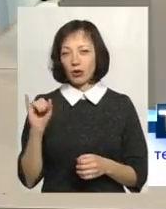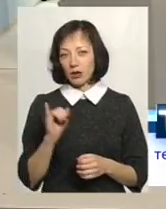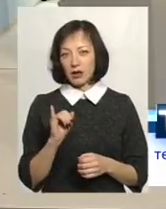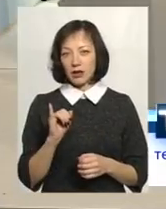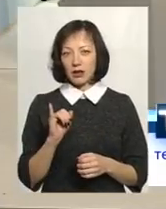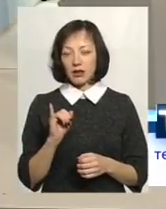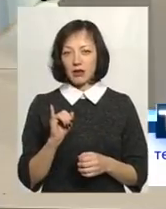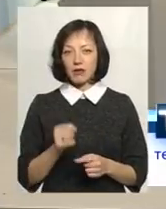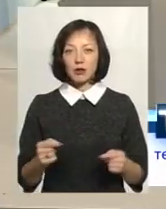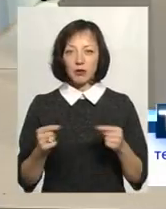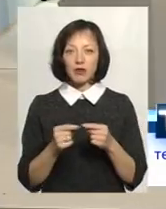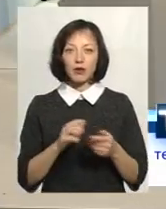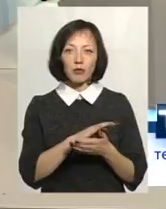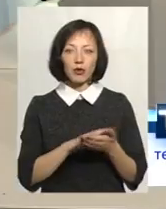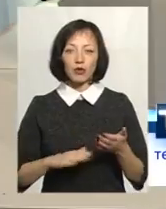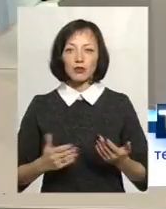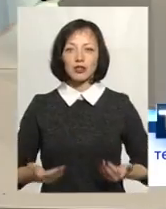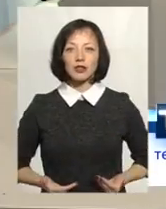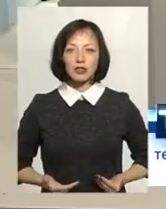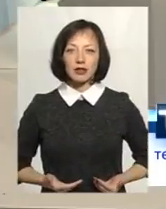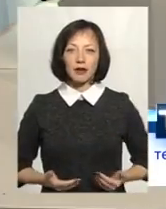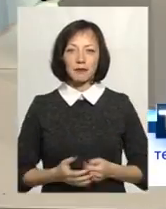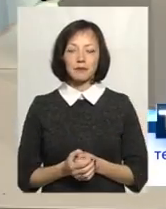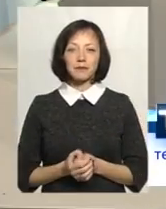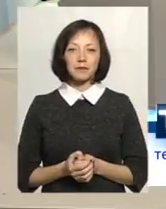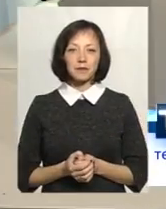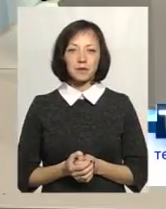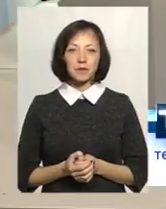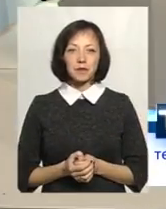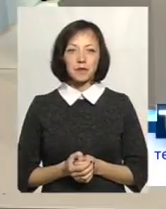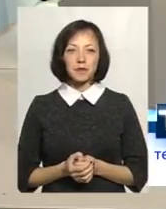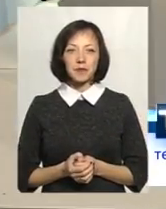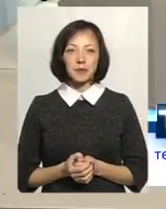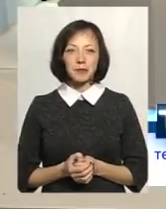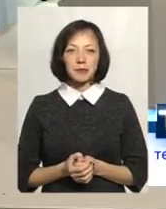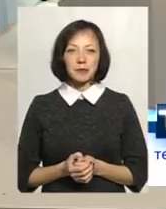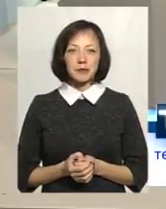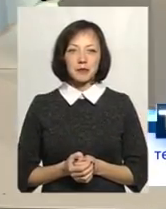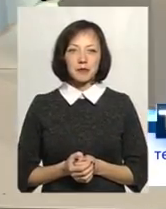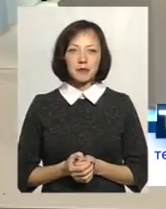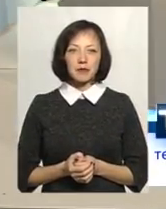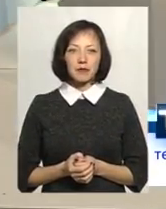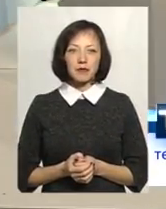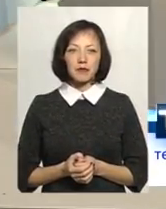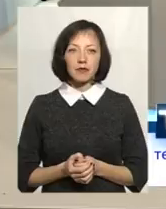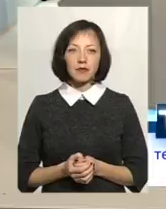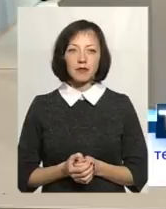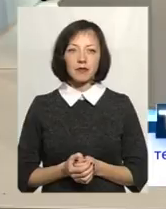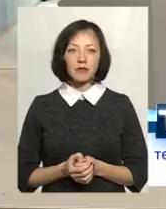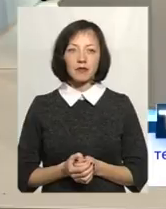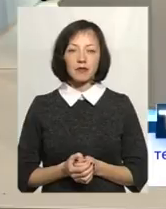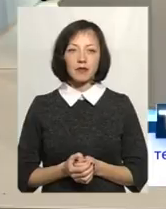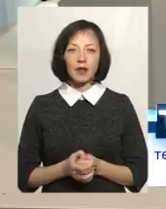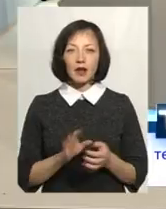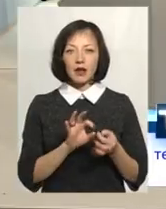відповідно, продовжувати життя. Дякую. Аня? Грунтовне і поглиблене